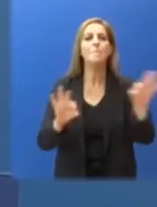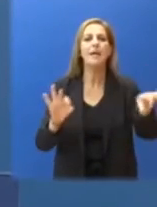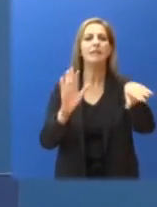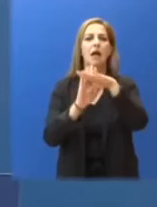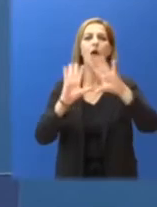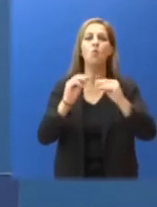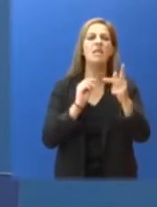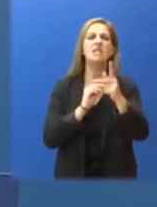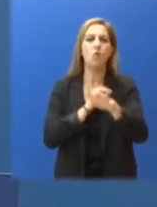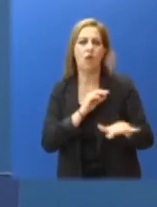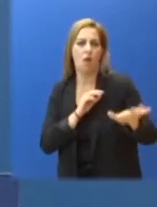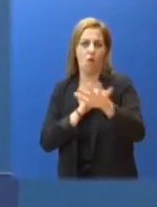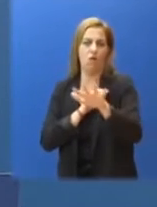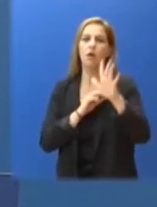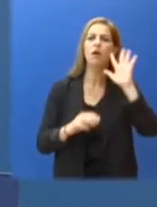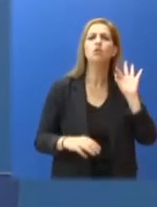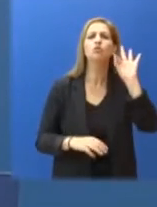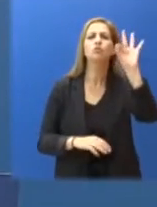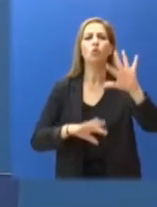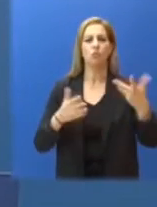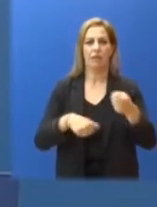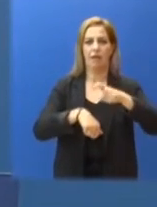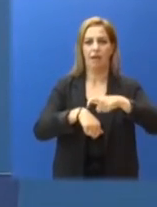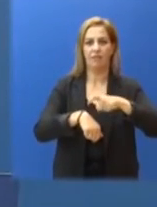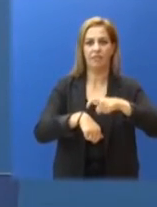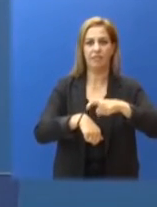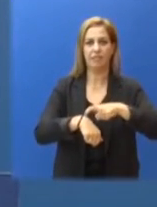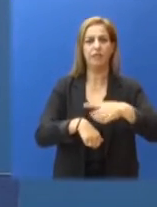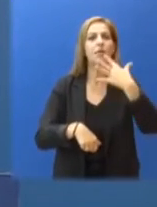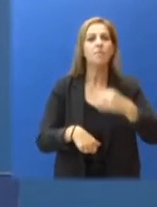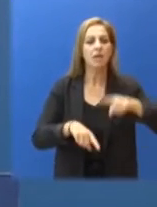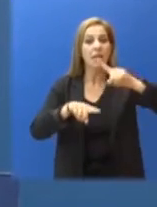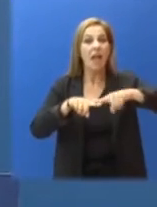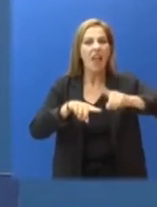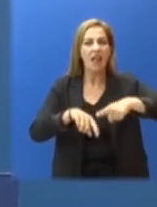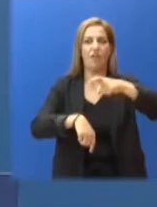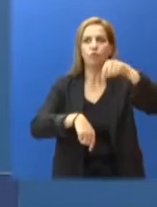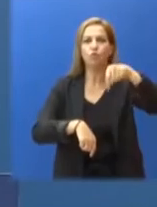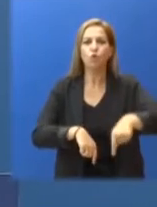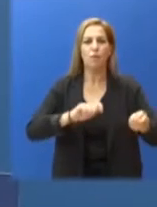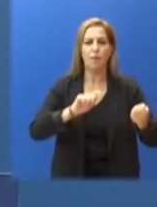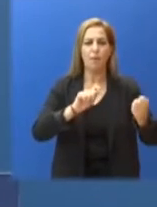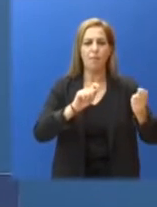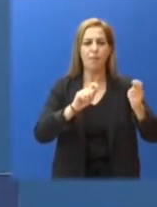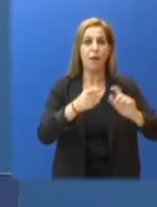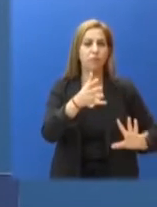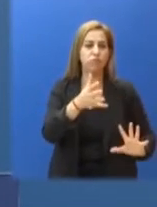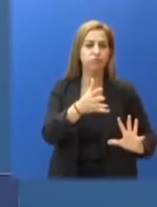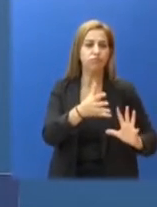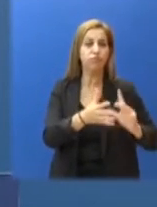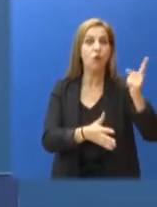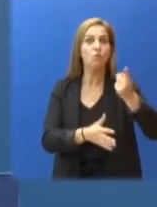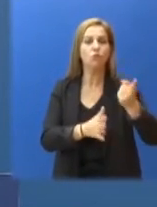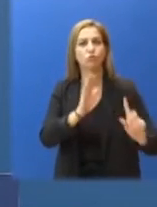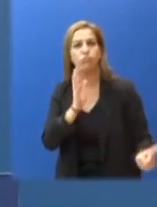Στόχος είναι τα πλεονεκτήματα και το όφελος από μια Ελλάδα που αλλάζει και αναπτύσσεται με πρωτόγνωρους δεθμούς να